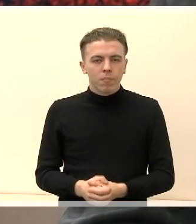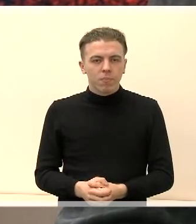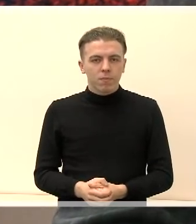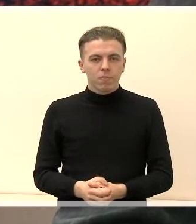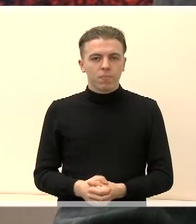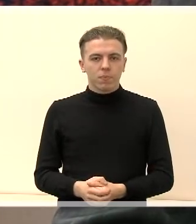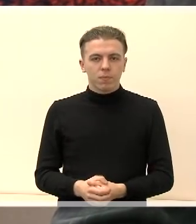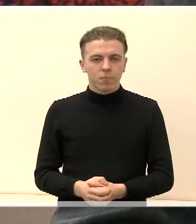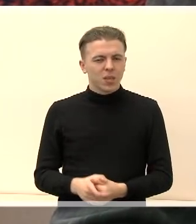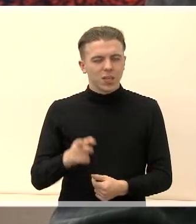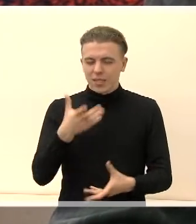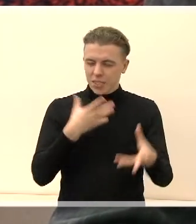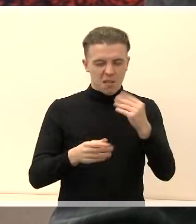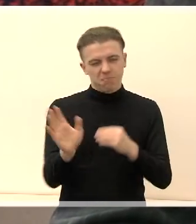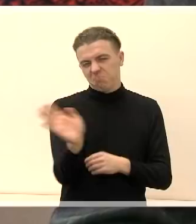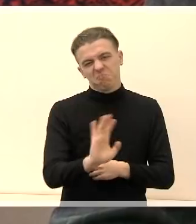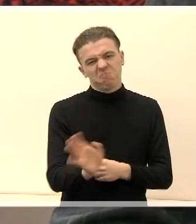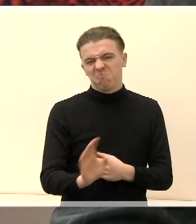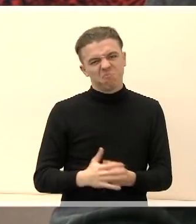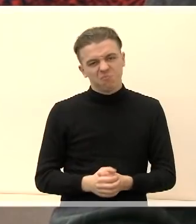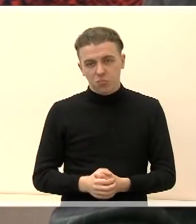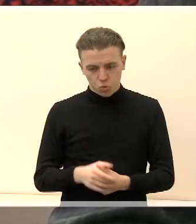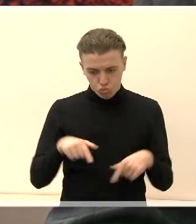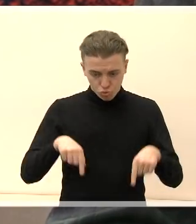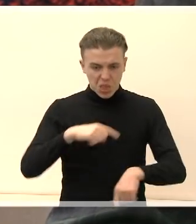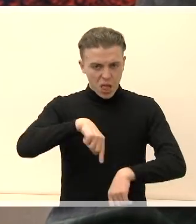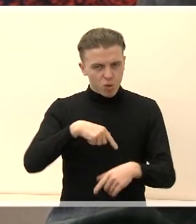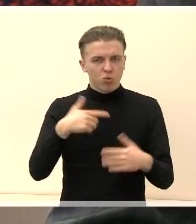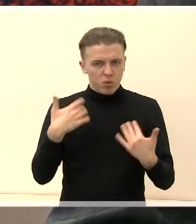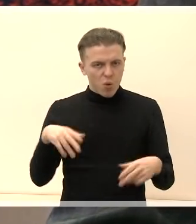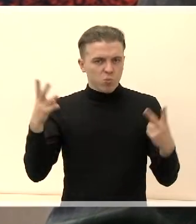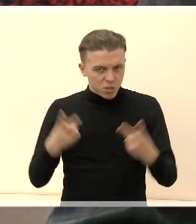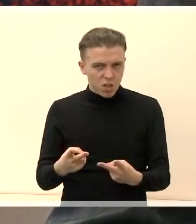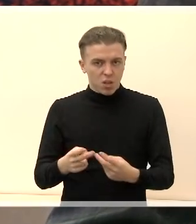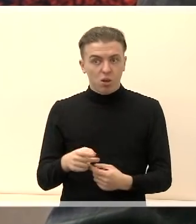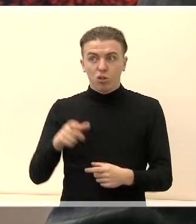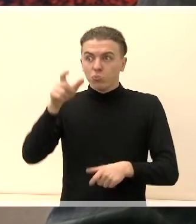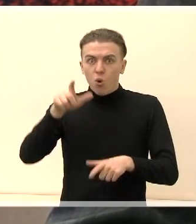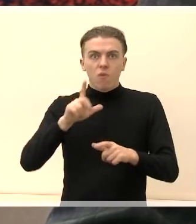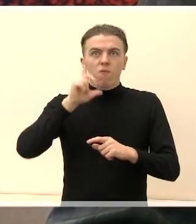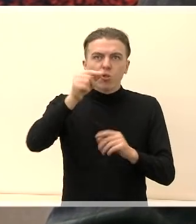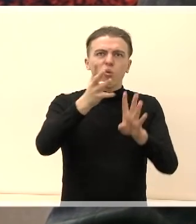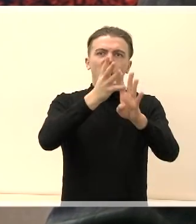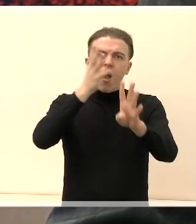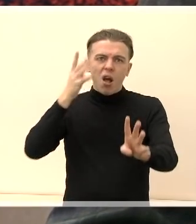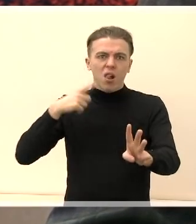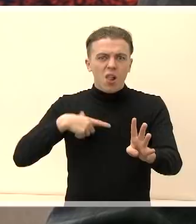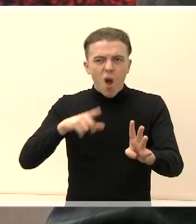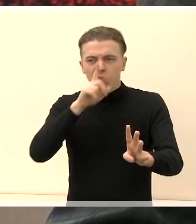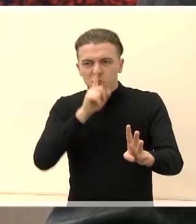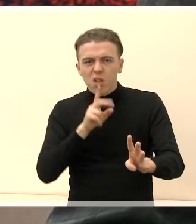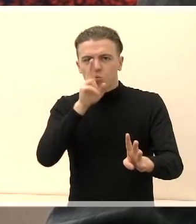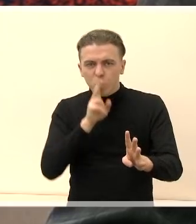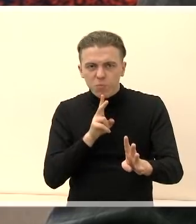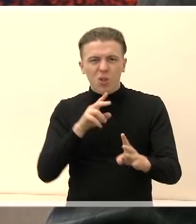visiškai nestebuklingas, tai yra šių laikų reikalavimas, kad nereikėtų žmonėm važinėti ir eilėsiai stovėti mėnesių mėnesiais